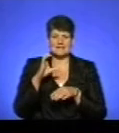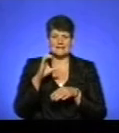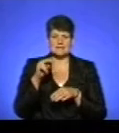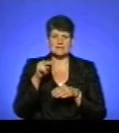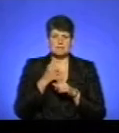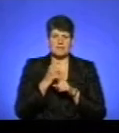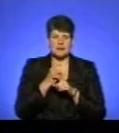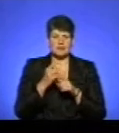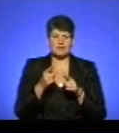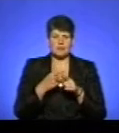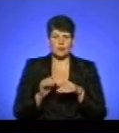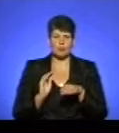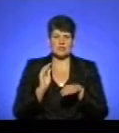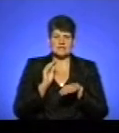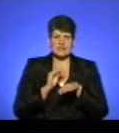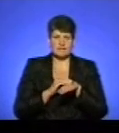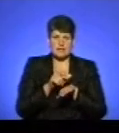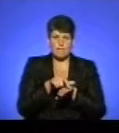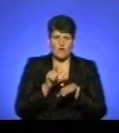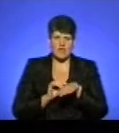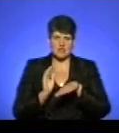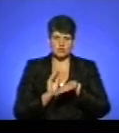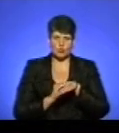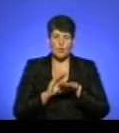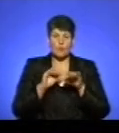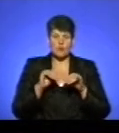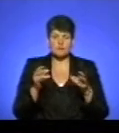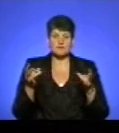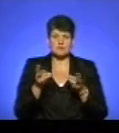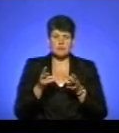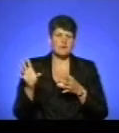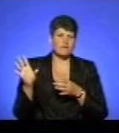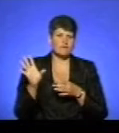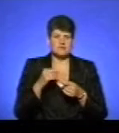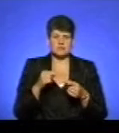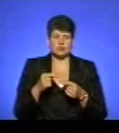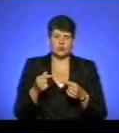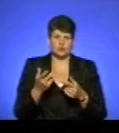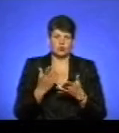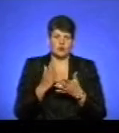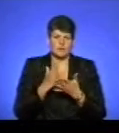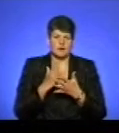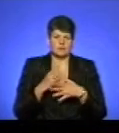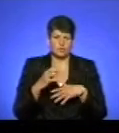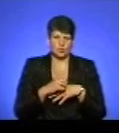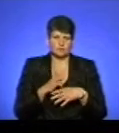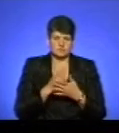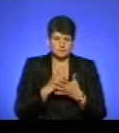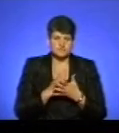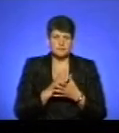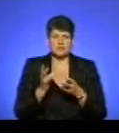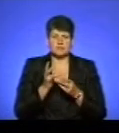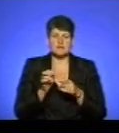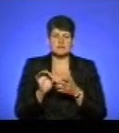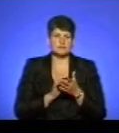і накласти стерильну пов'язку. Після того, рекомендованому всім постраждалим від покусів будь-якими тваринами звертатися у лікувально